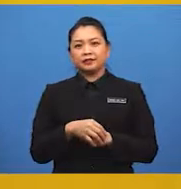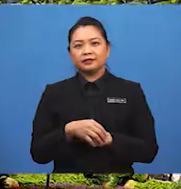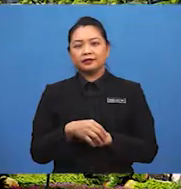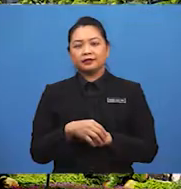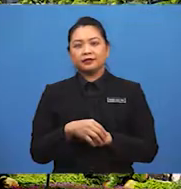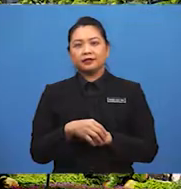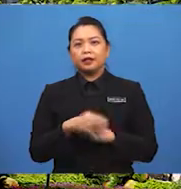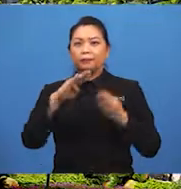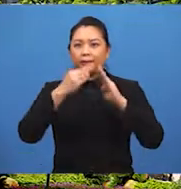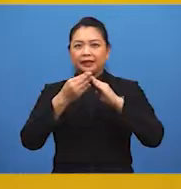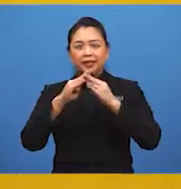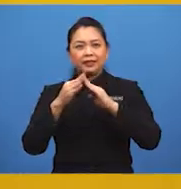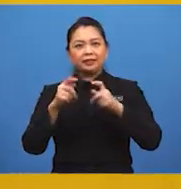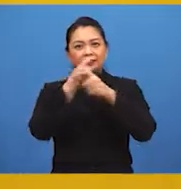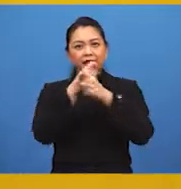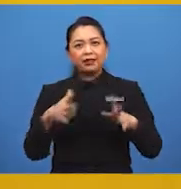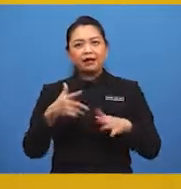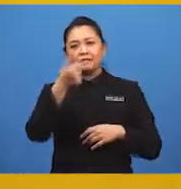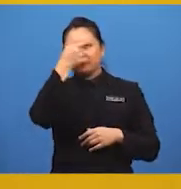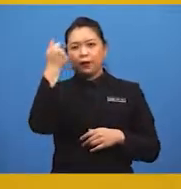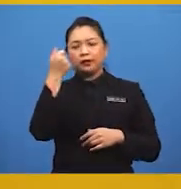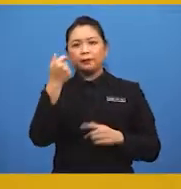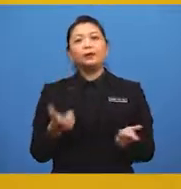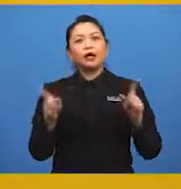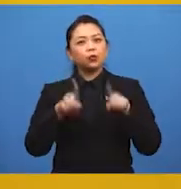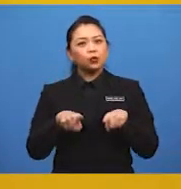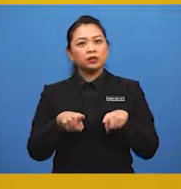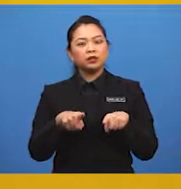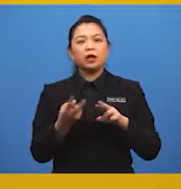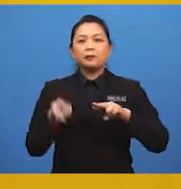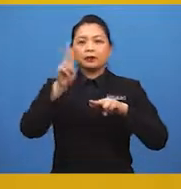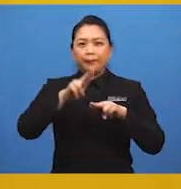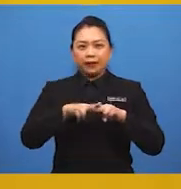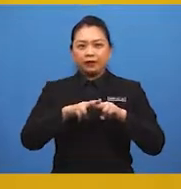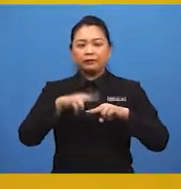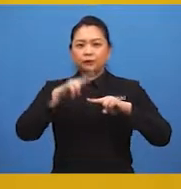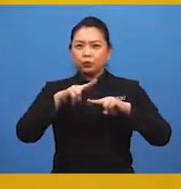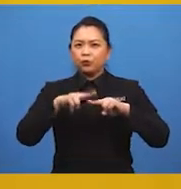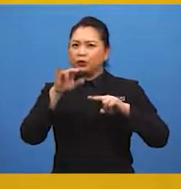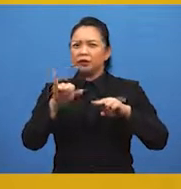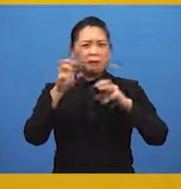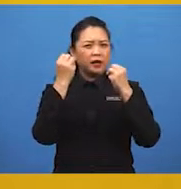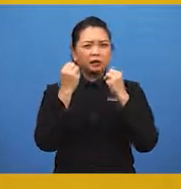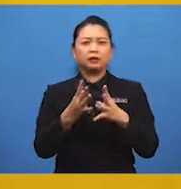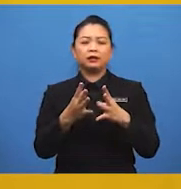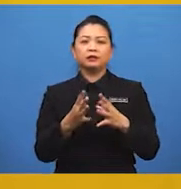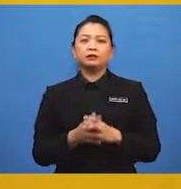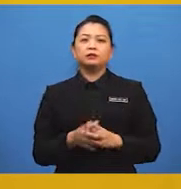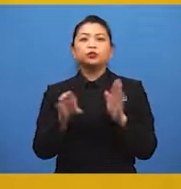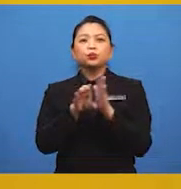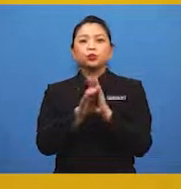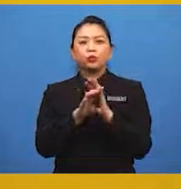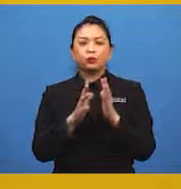Pembandaran telah menyebabkan berlakunya pertambahan penduduk yang pesat. Sebagai